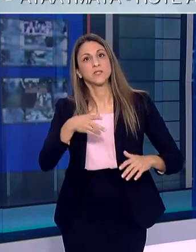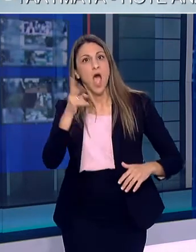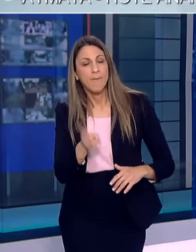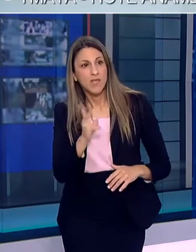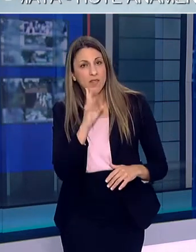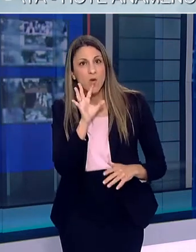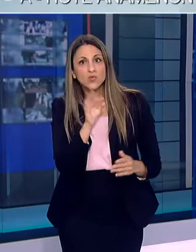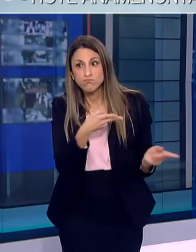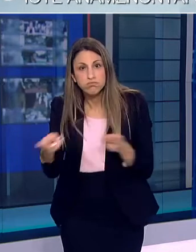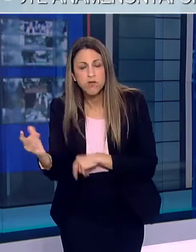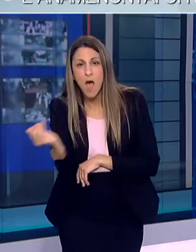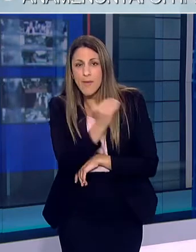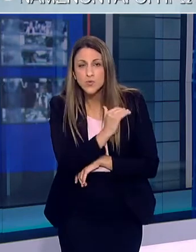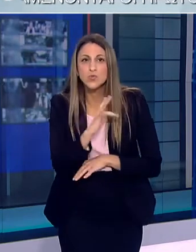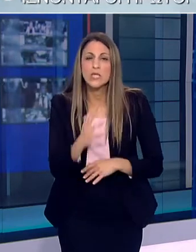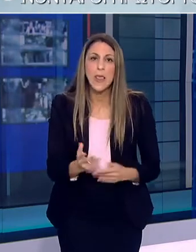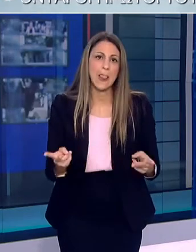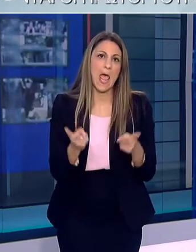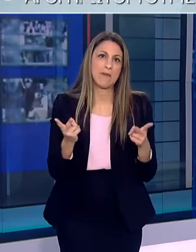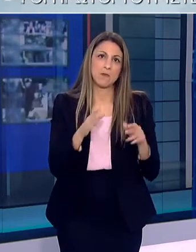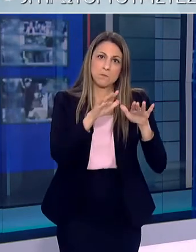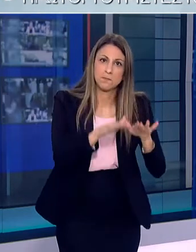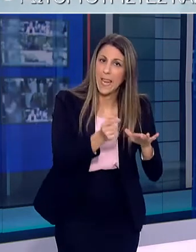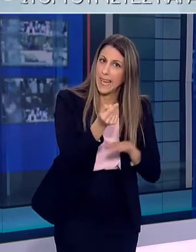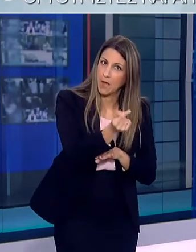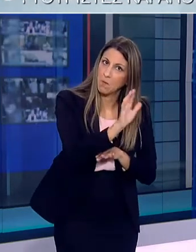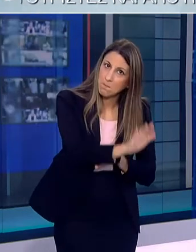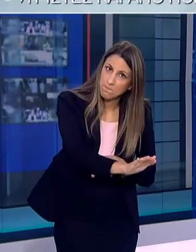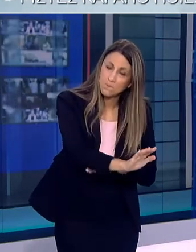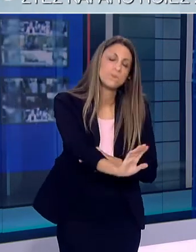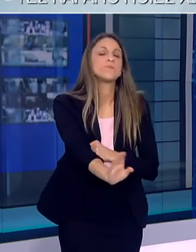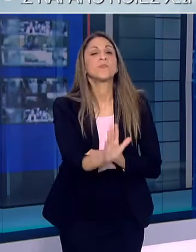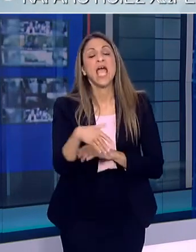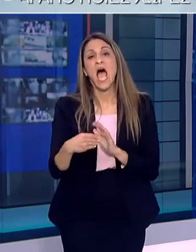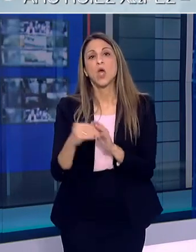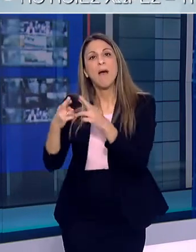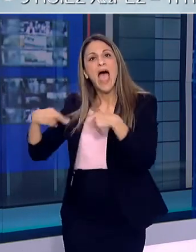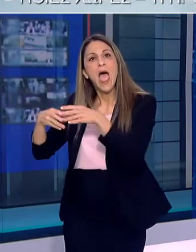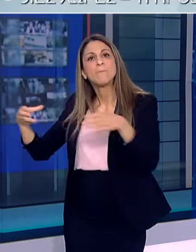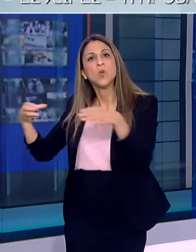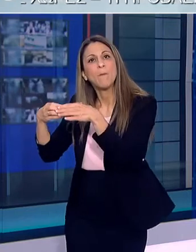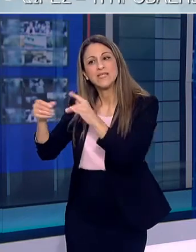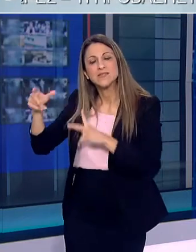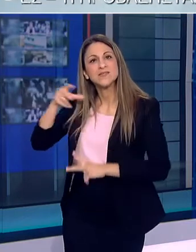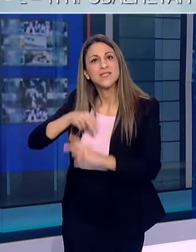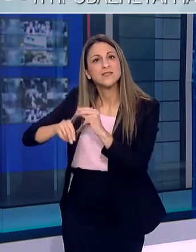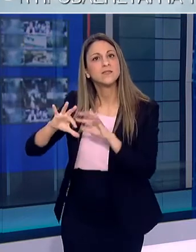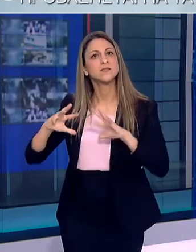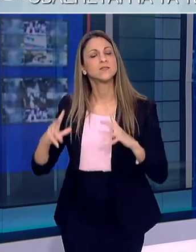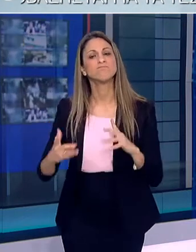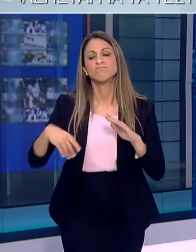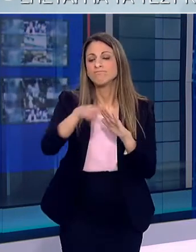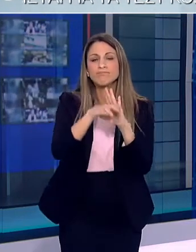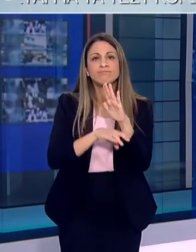ορίζονται εκ των προτέρων οι επιβεβλημένες ενέργειες Θα ήθελα επίσης να σας ενημερώσω ότι στην Επιτροπή συζητήσαμε το άνοιγμα και τις